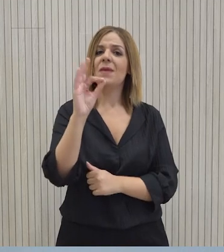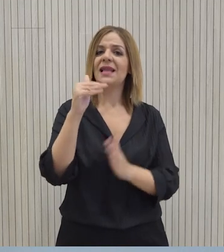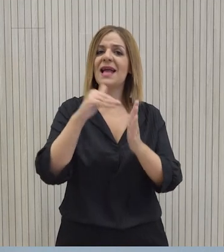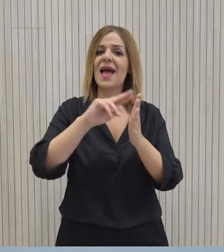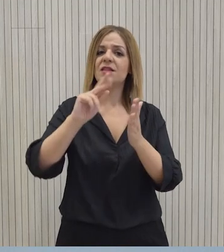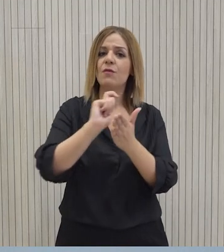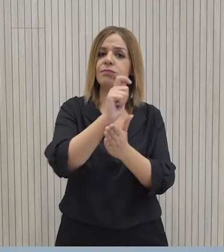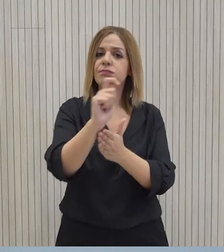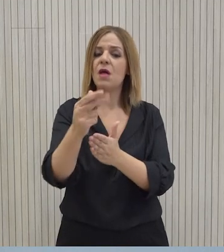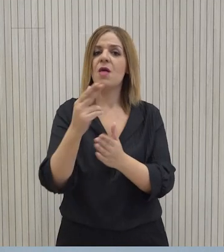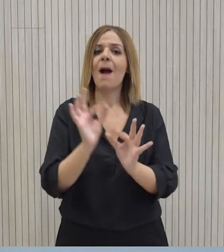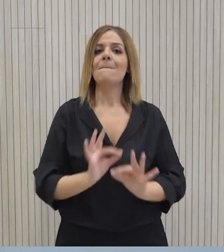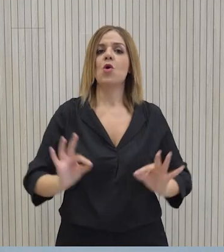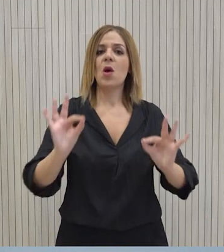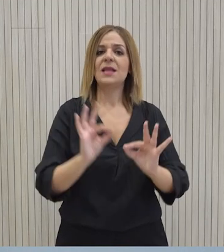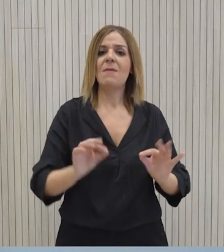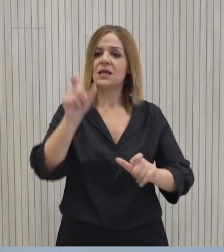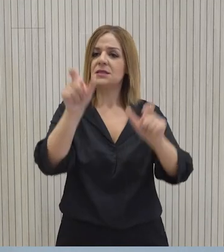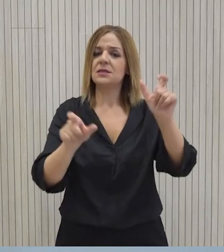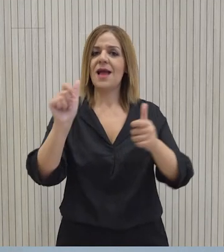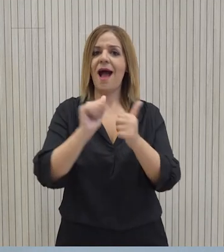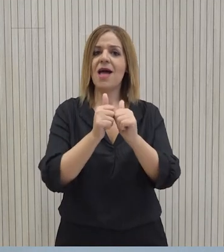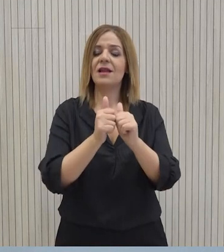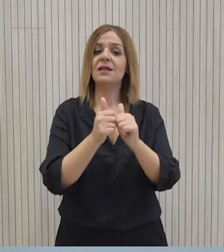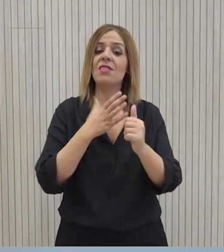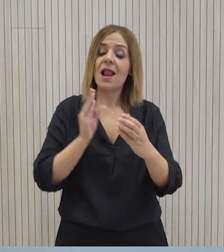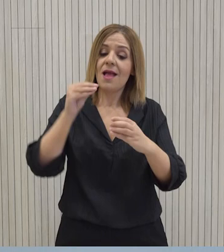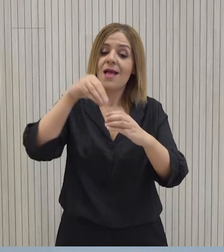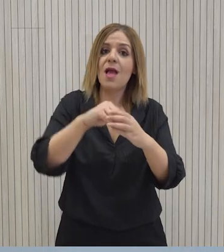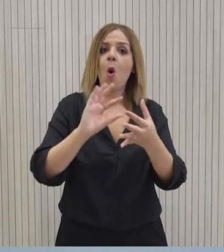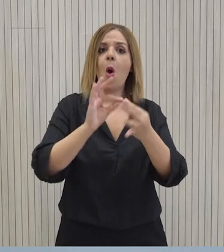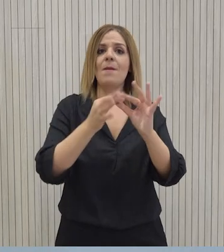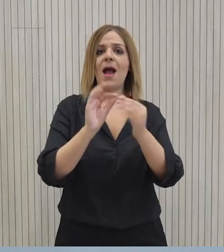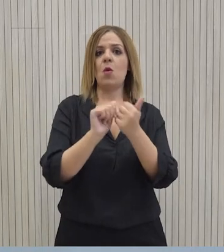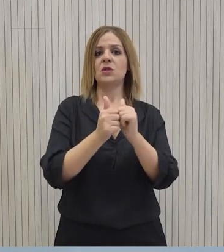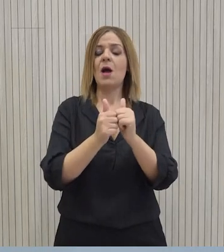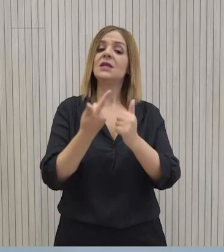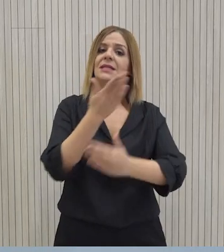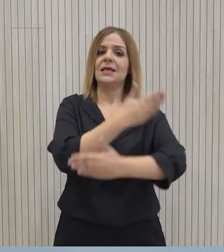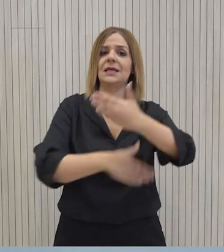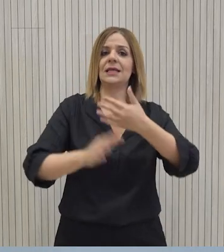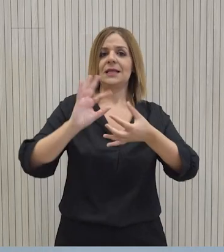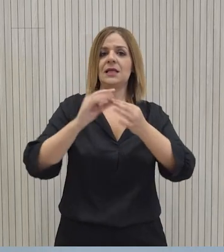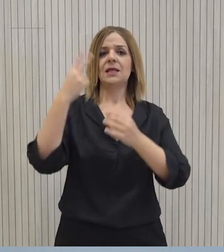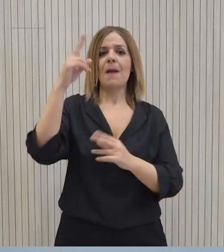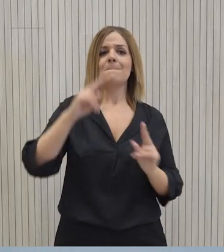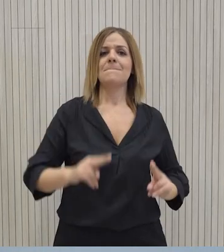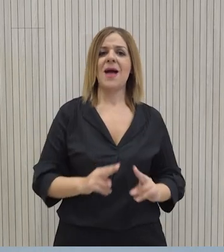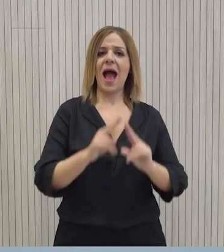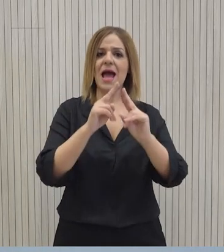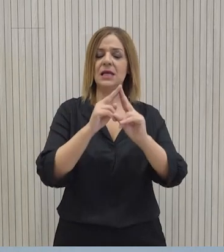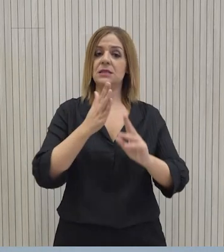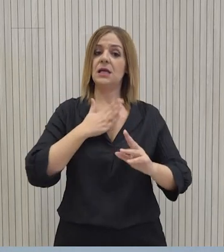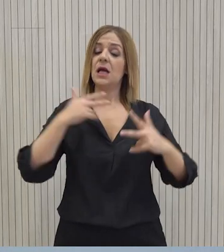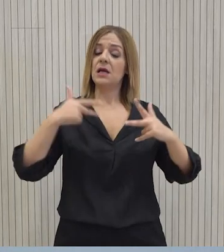τις ανάγκες προετοιμασίας των αθλητών και αθλητριών μας που διεκδικούν συμμετοχή στους Ολυμπιακούς και Παροολυμπιακούς Αγώνες στο Παρίσι. Ως κυβέρνηση